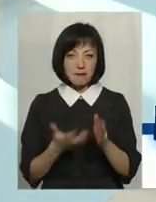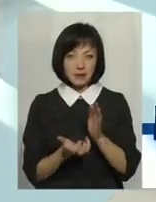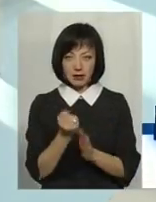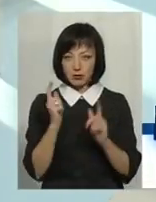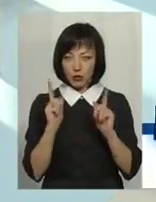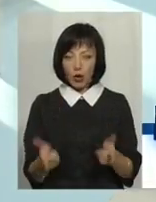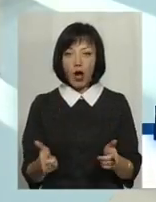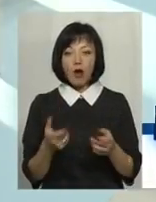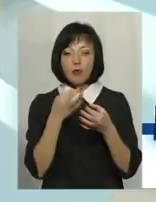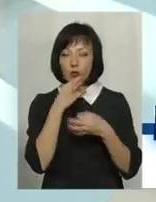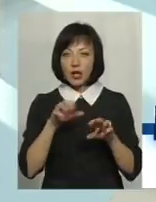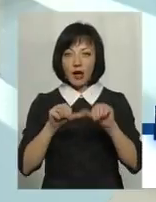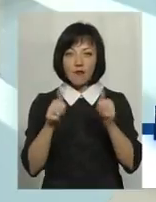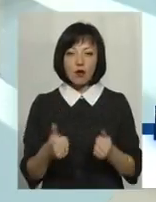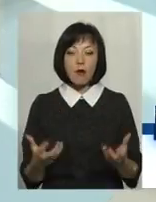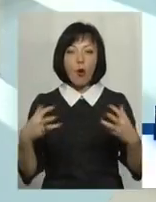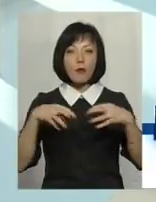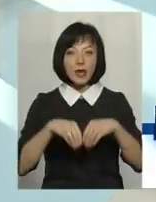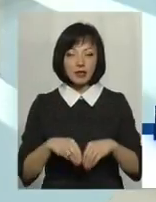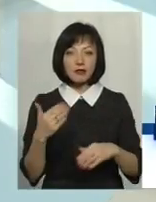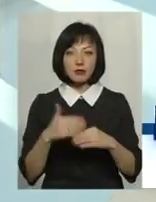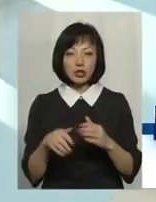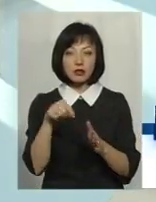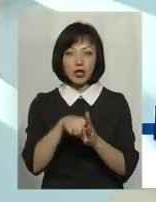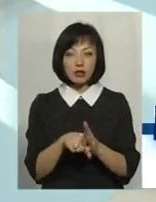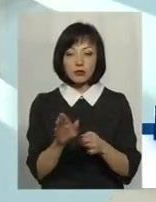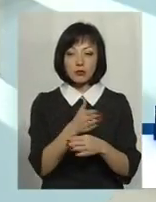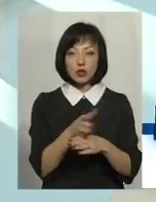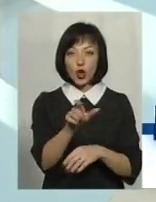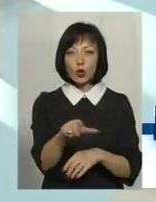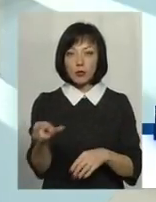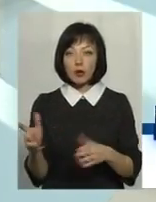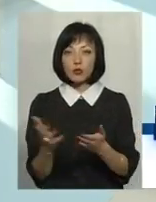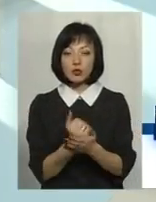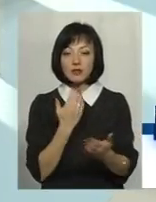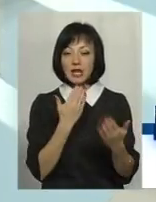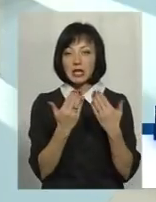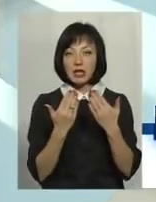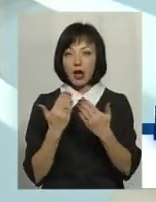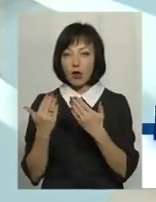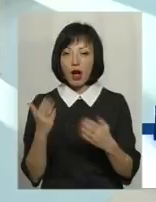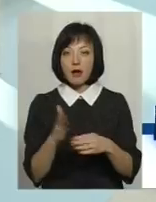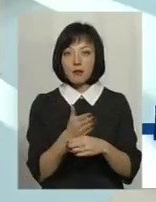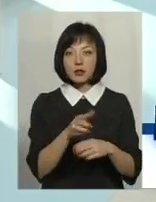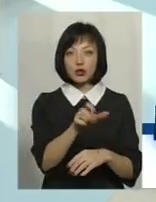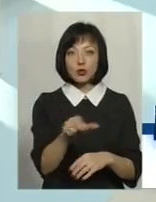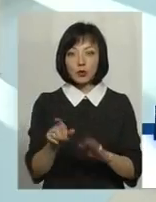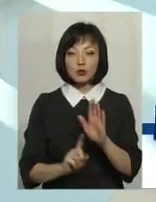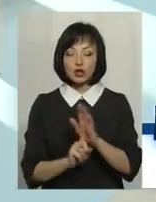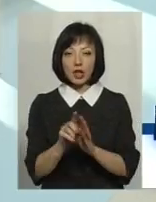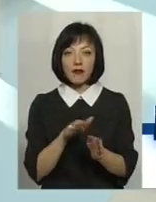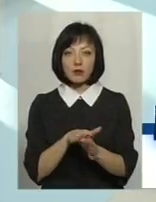-яка форма, скажімо, об'єднання, вона вже говорить про те, що між людьми получився діалог, між людьми починає